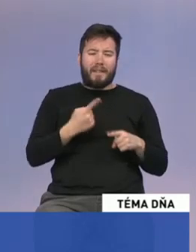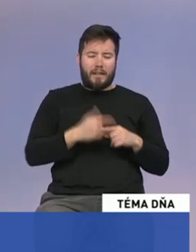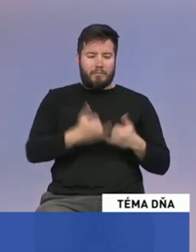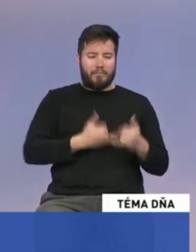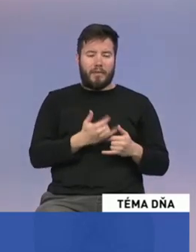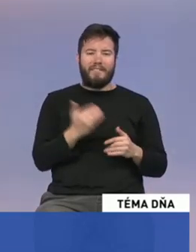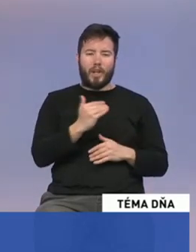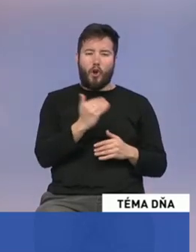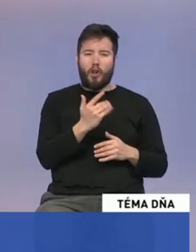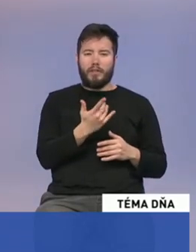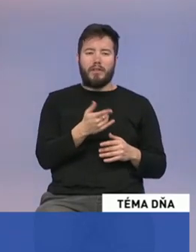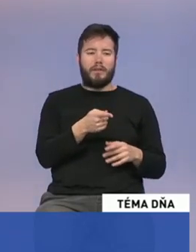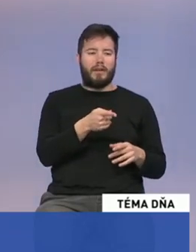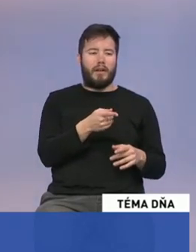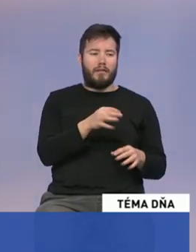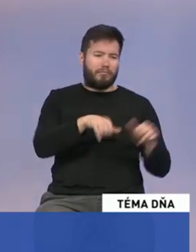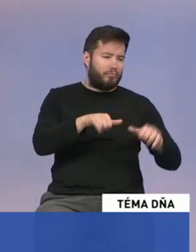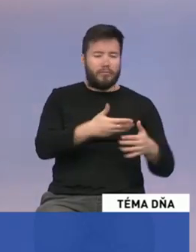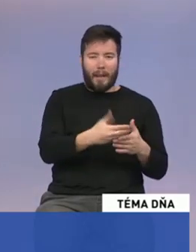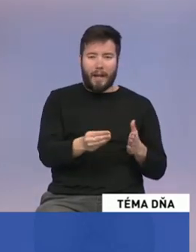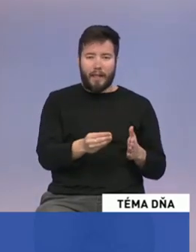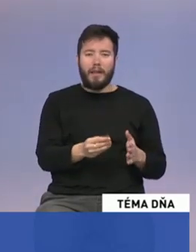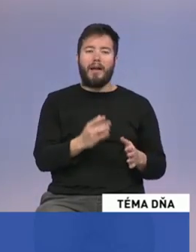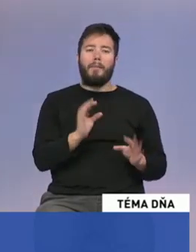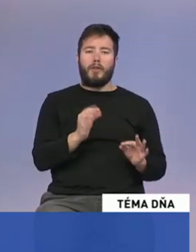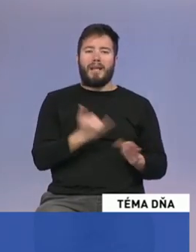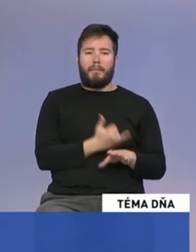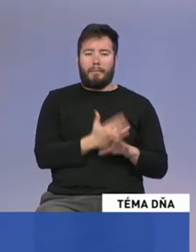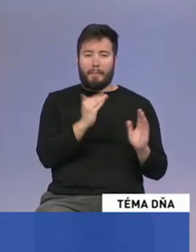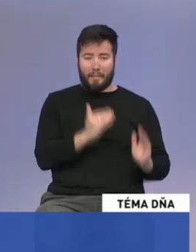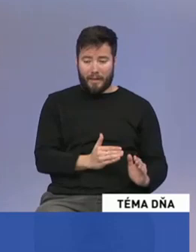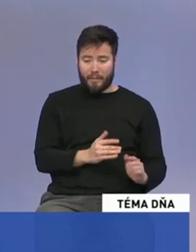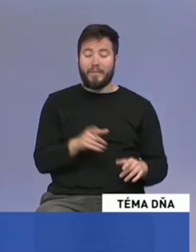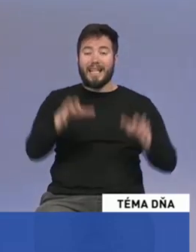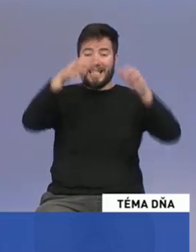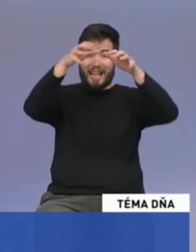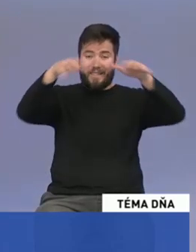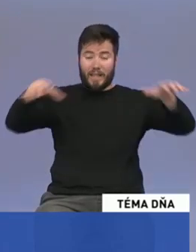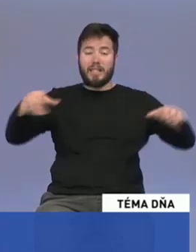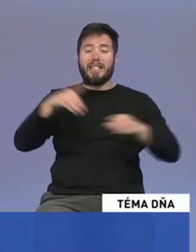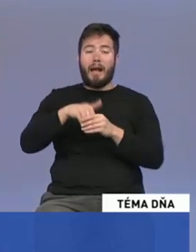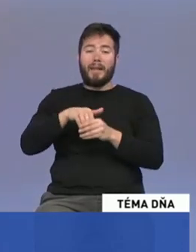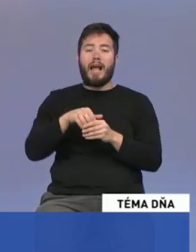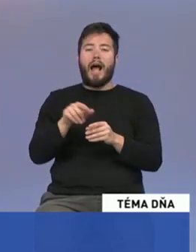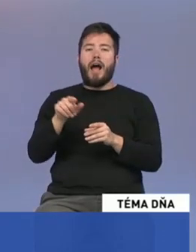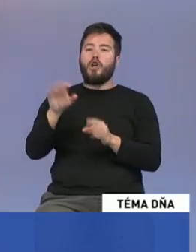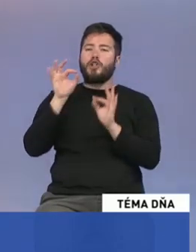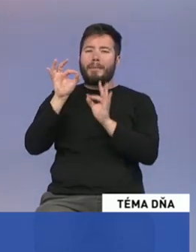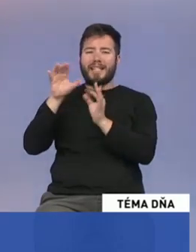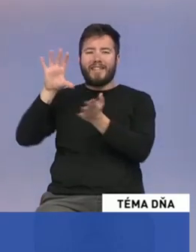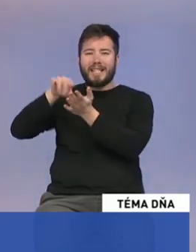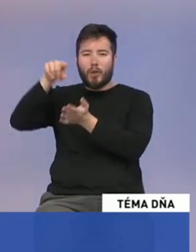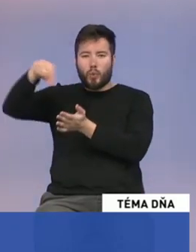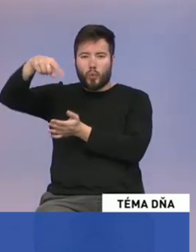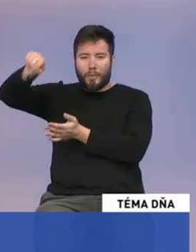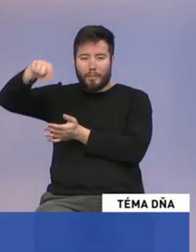stratifikácia mala urobiť, aby náročné a menej časté výkony sa sústrediovali do vysokošpecializovaných centier. Ale tie centrá na to